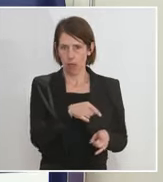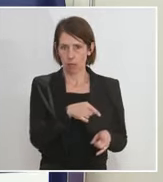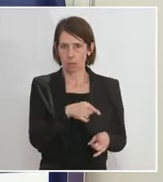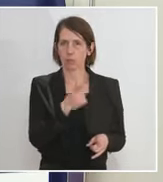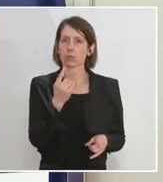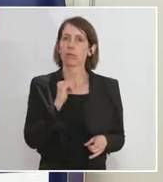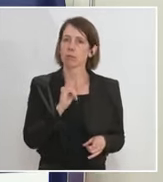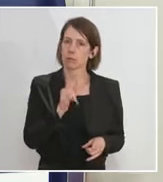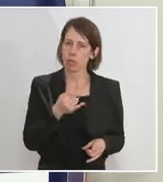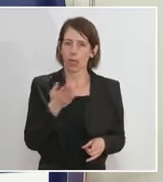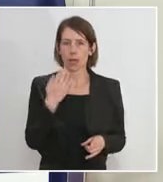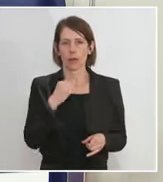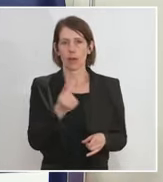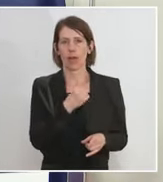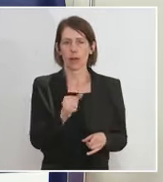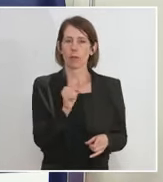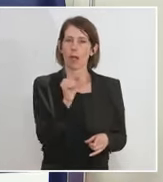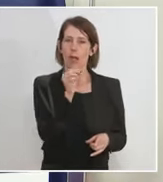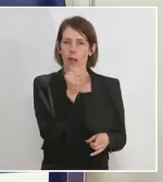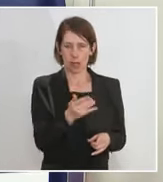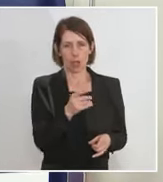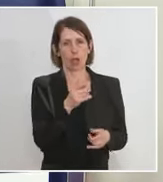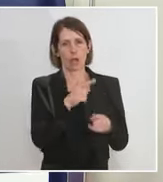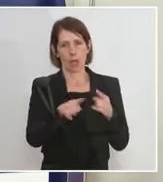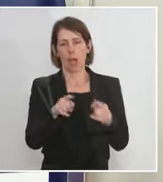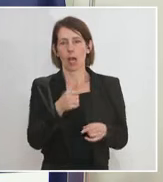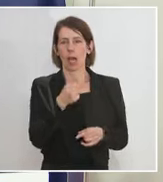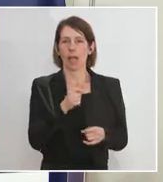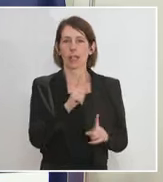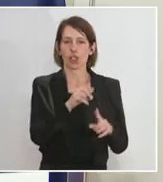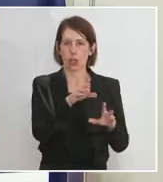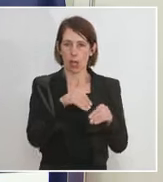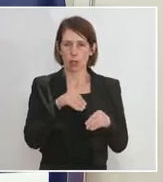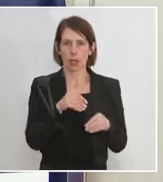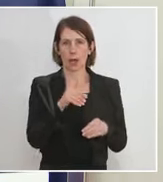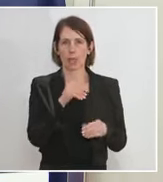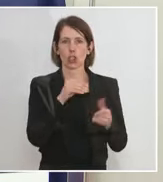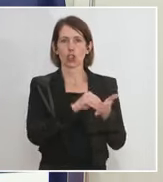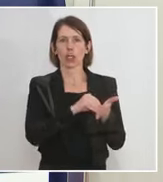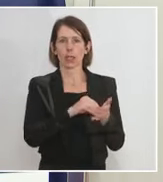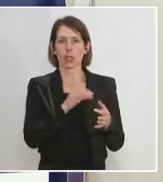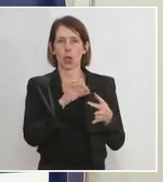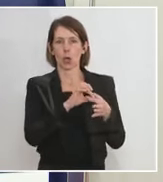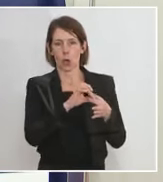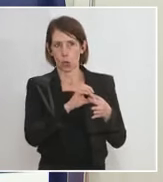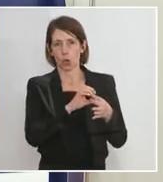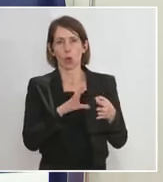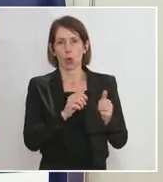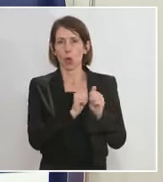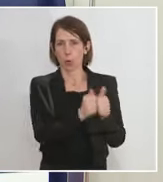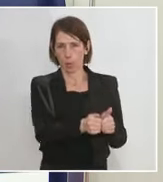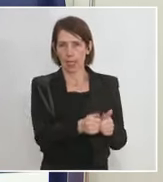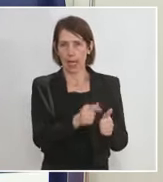einmal einen semantischen Fehler in einer Stellungnahme, wo dann von unbegleiteten Minderjährigen die Rede war. Aber